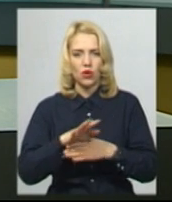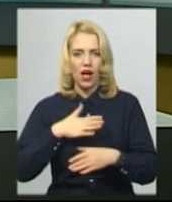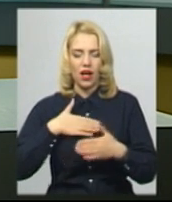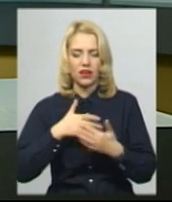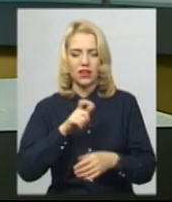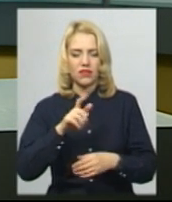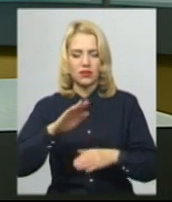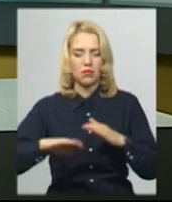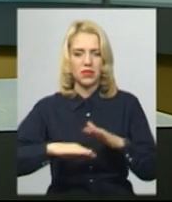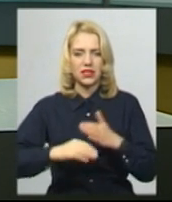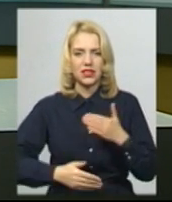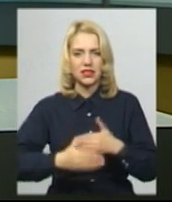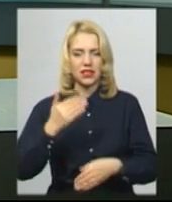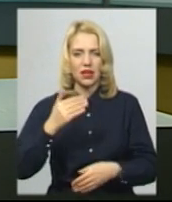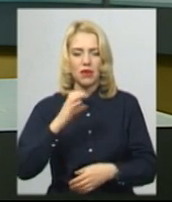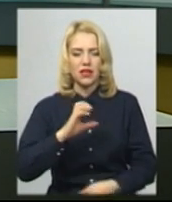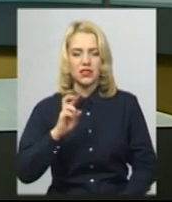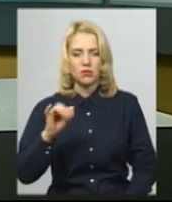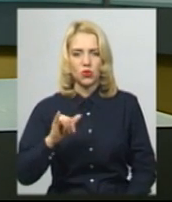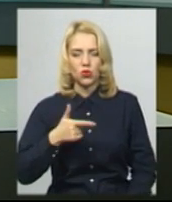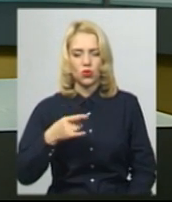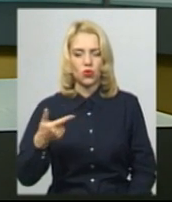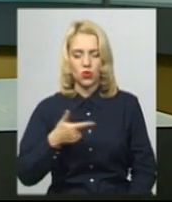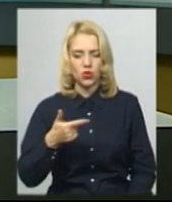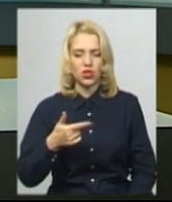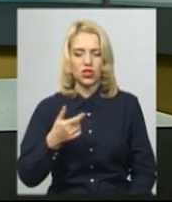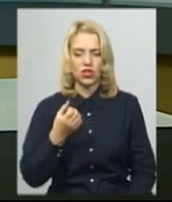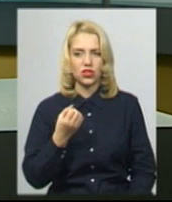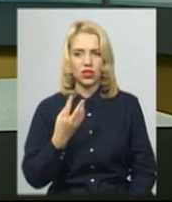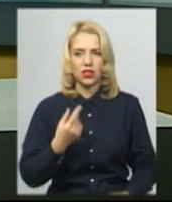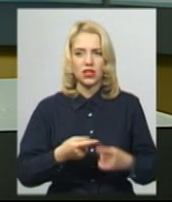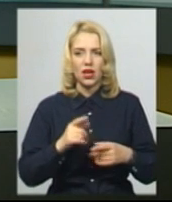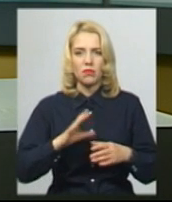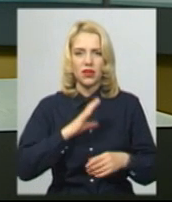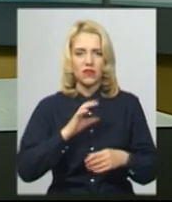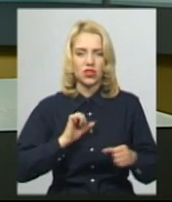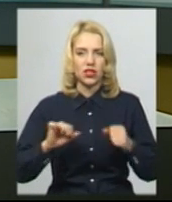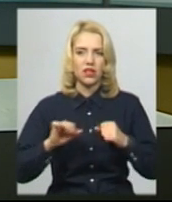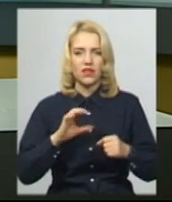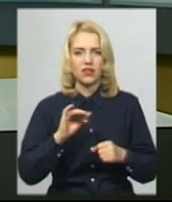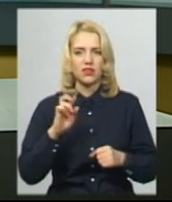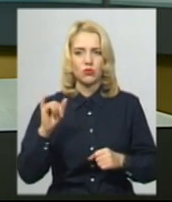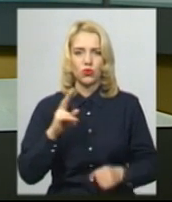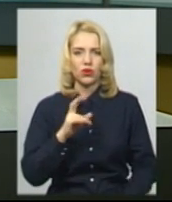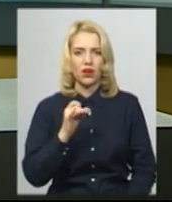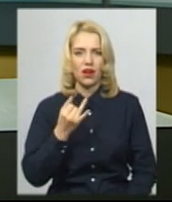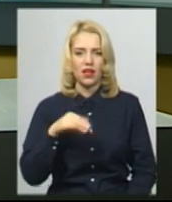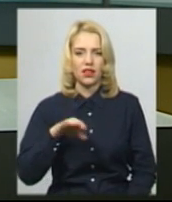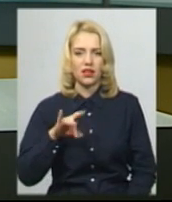під стінами Хмельницького СБУ у грудні 2014 року заявив колишній керівник СБУ в області Віктор Крайтор.